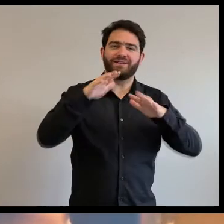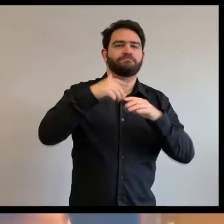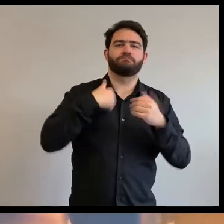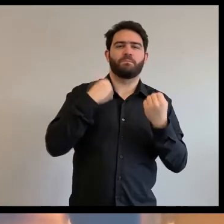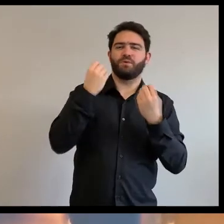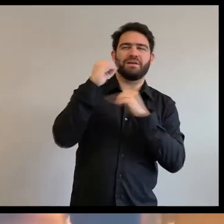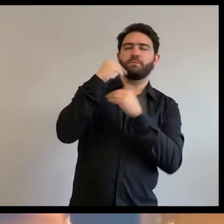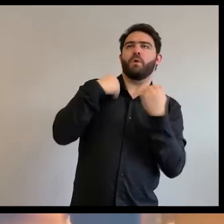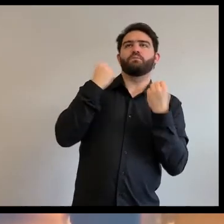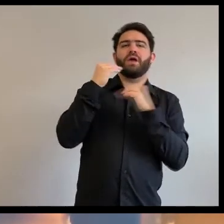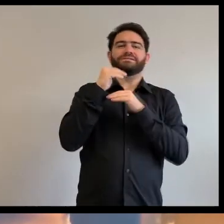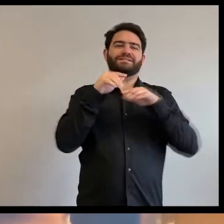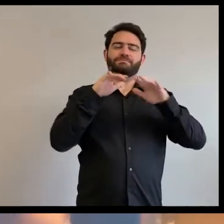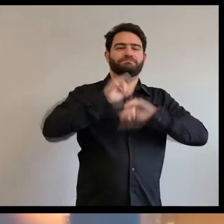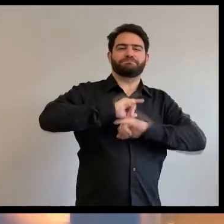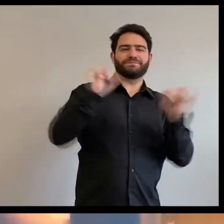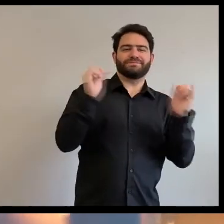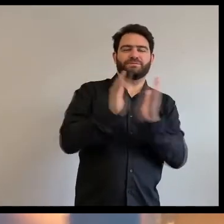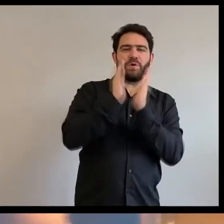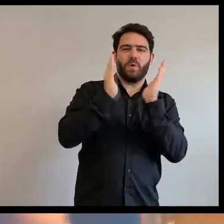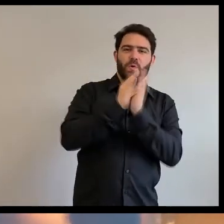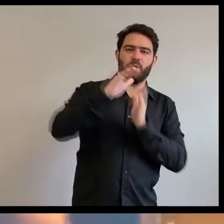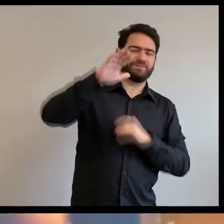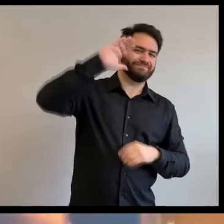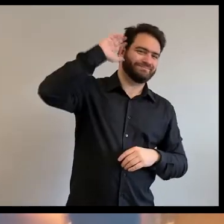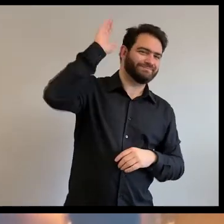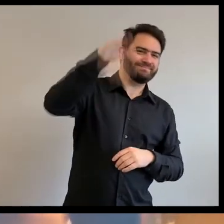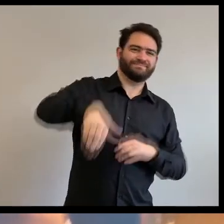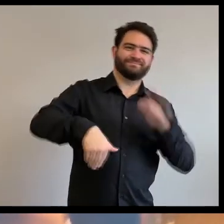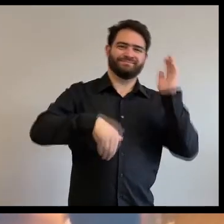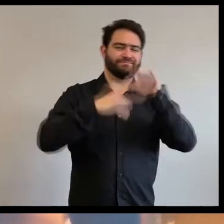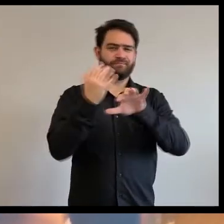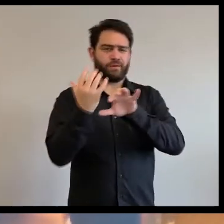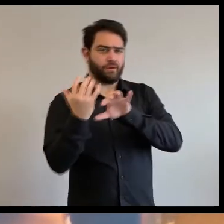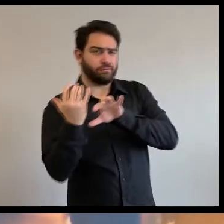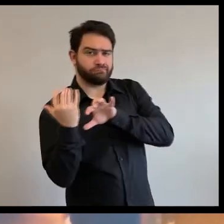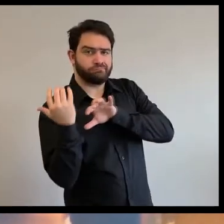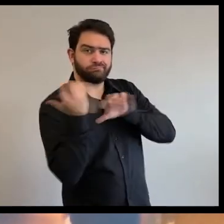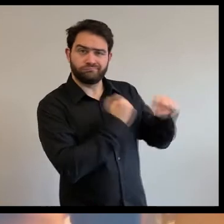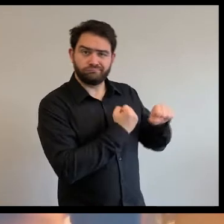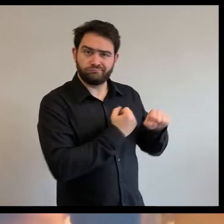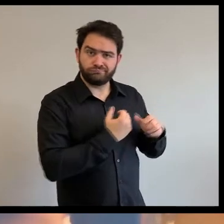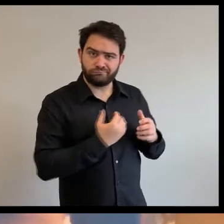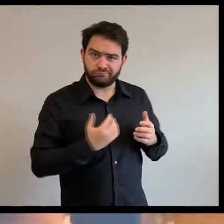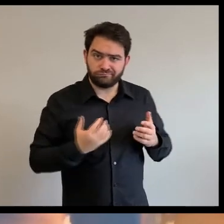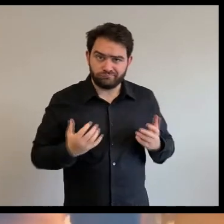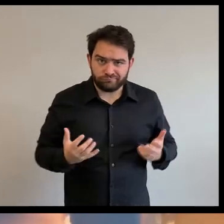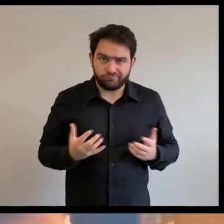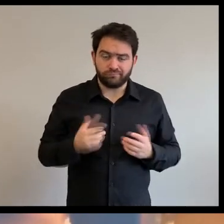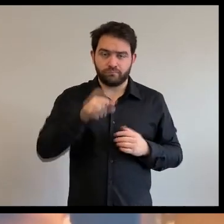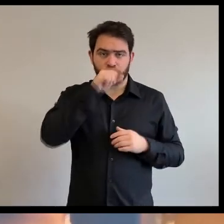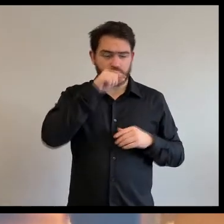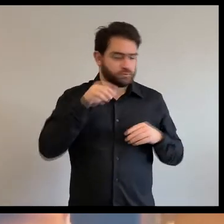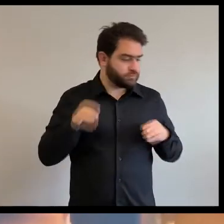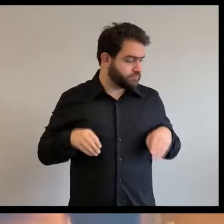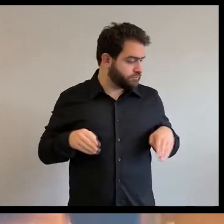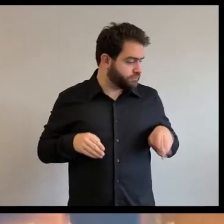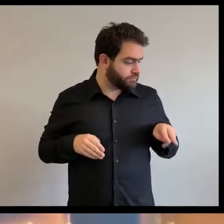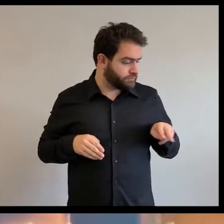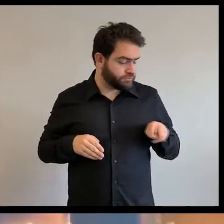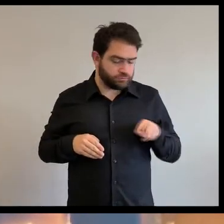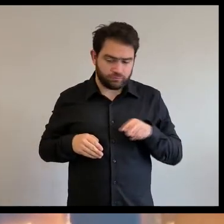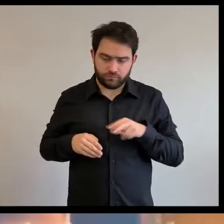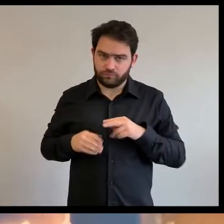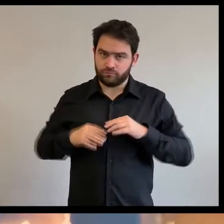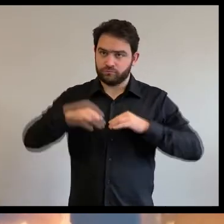est trop grand, je ne vais pas brûler mes oreilles, je ne pas brûler ma queue, je vais trouver un endroit